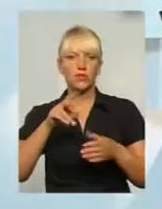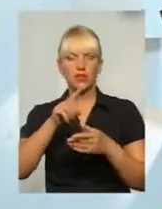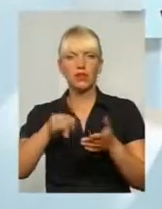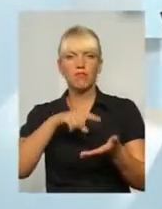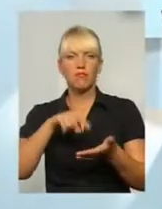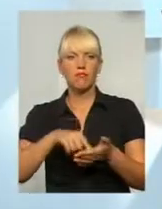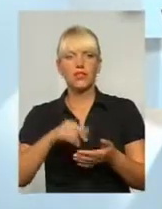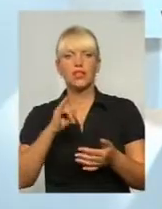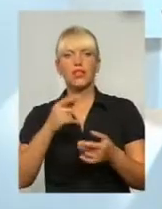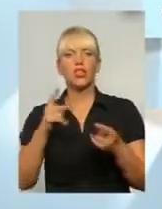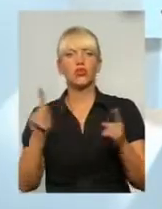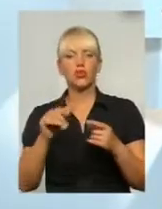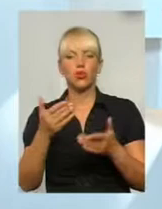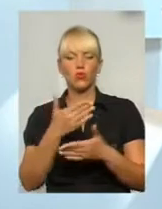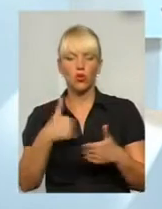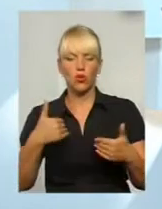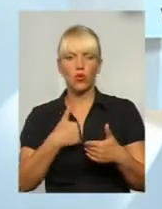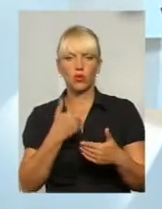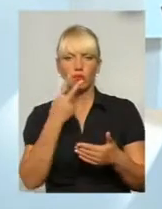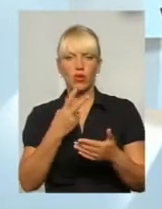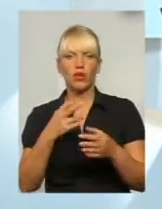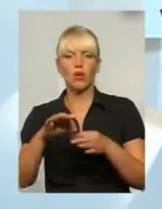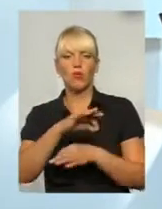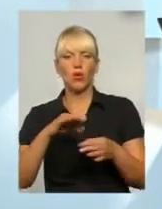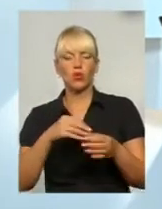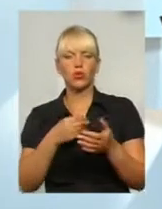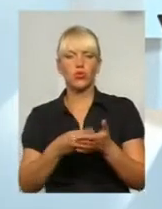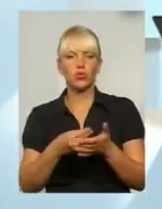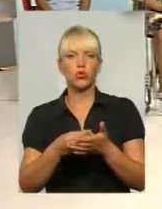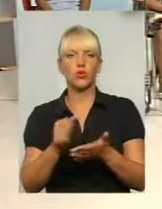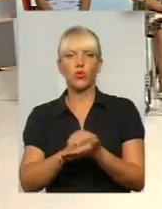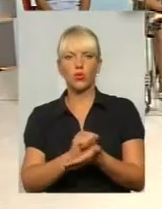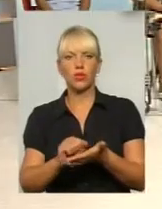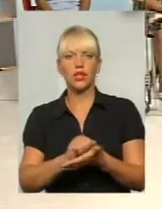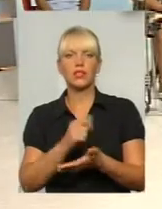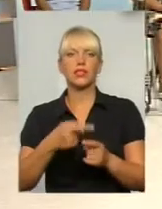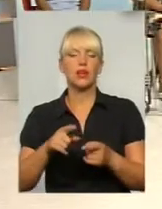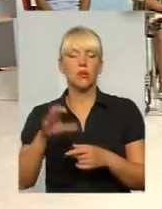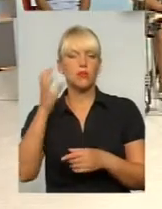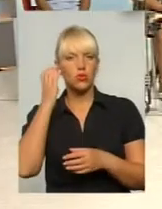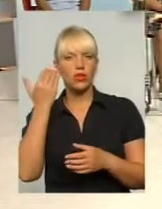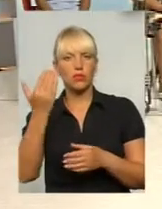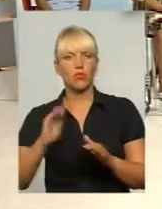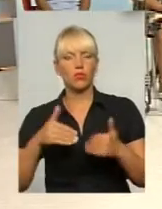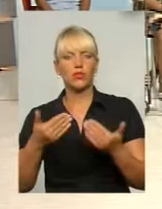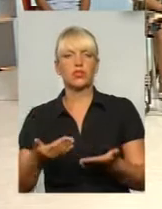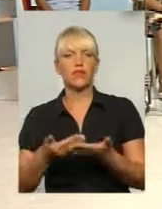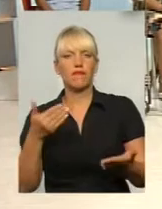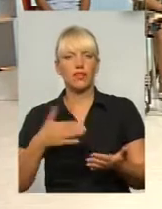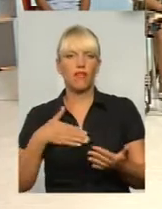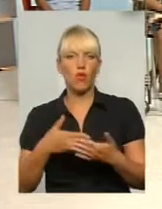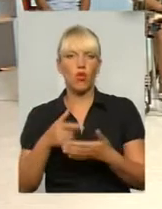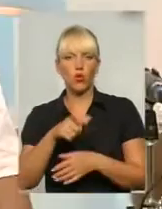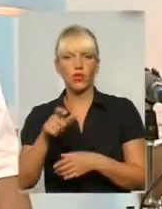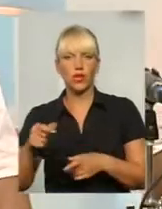що ми хочемо бачити в проєктно-кошторисній документації, ми вже бачимо, ми прислуховуємо до пропозиції волонтерів. Їхні думки і пропозиції наші маємо